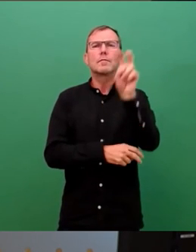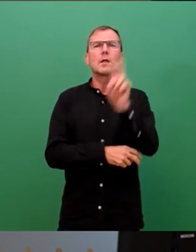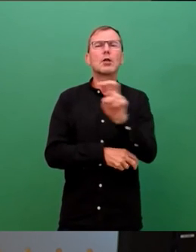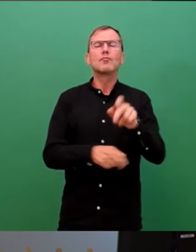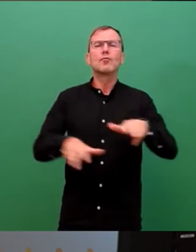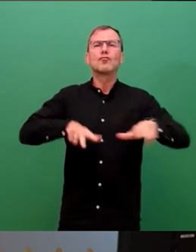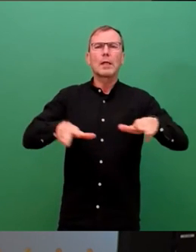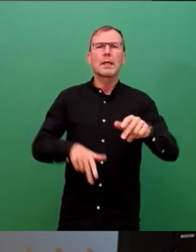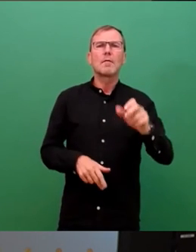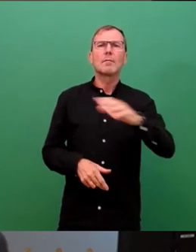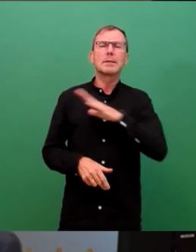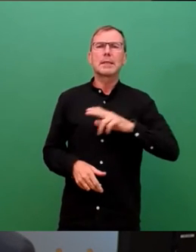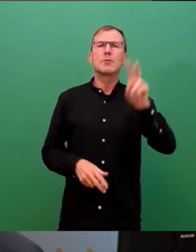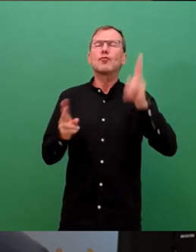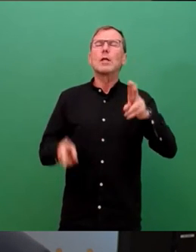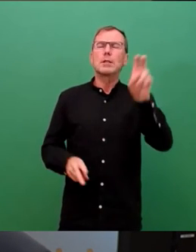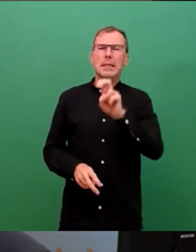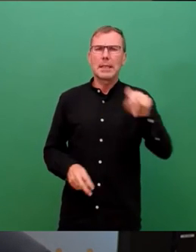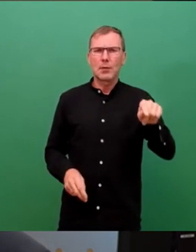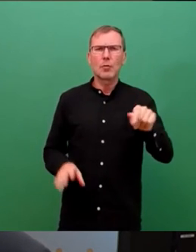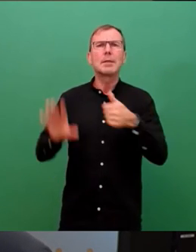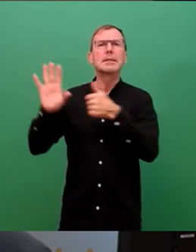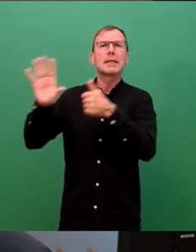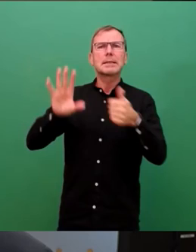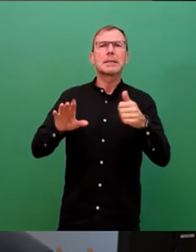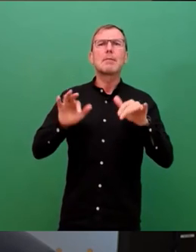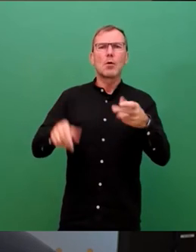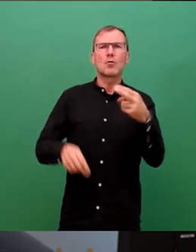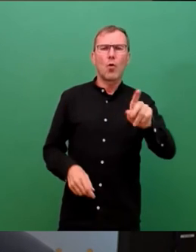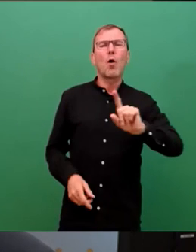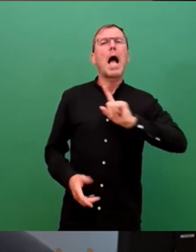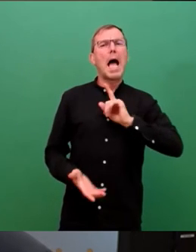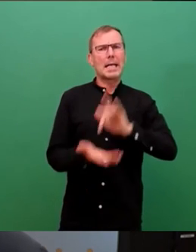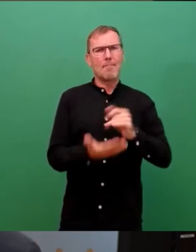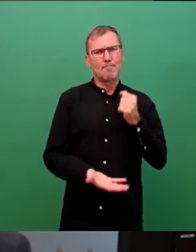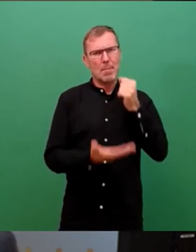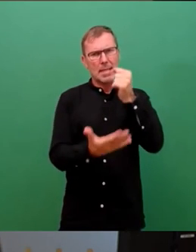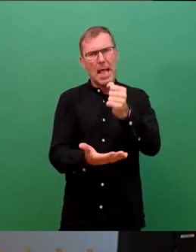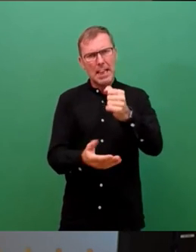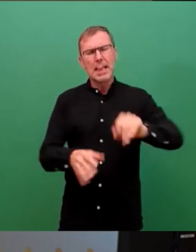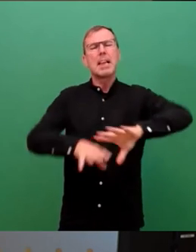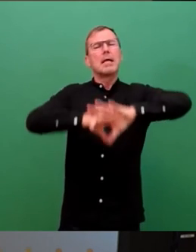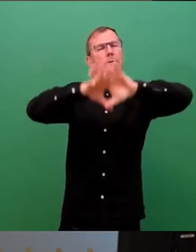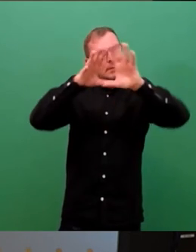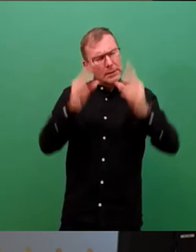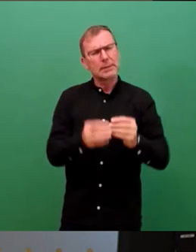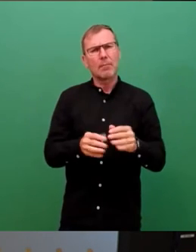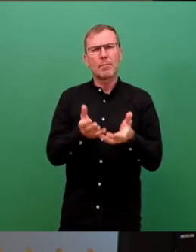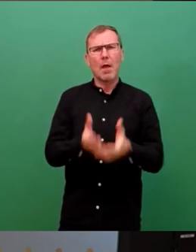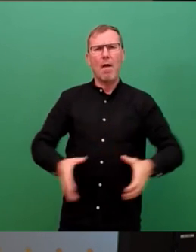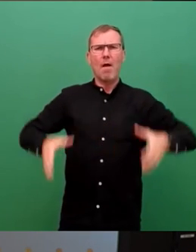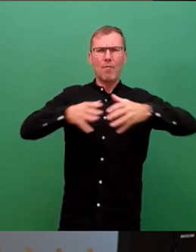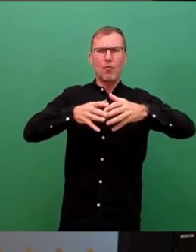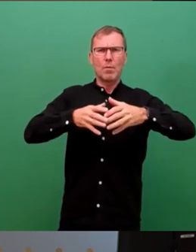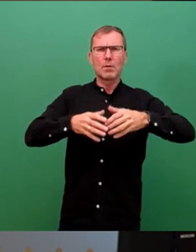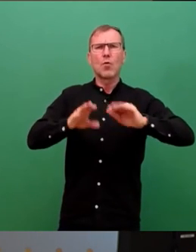rund 66 Millionen Euro an Eigenmitteln eingestellt und damit ein Gesamtvolumen, was wir bewegen können von